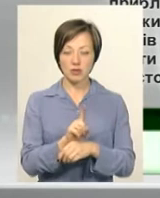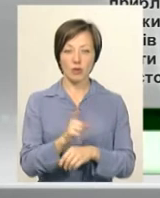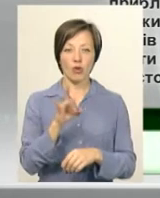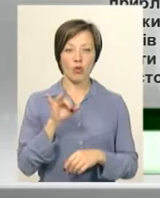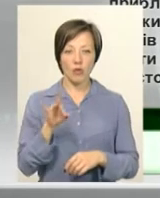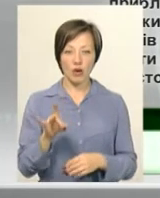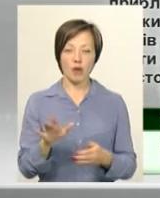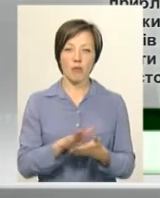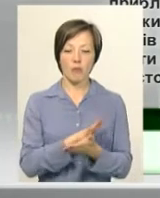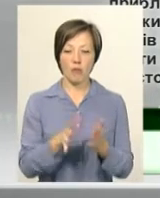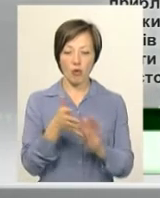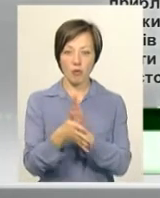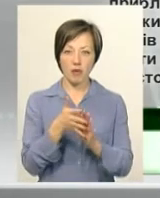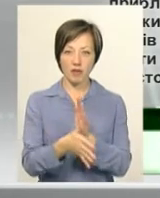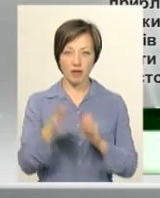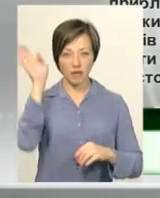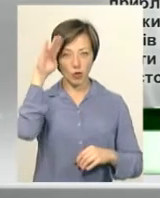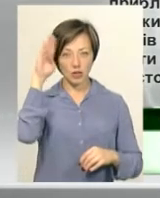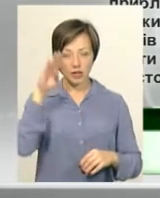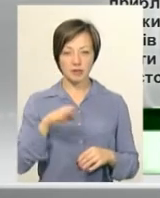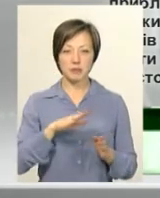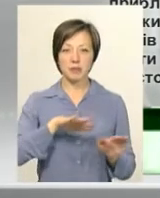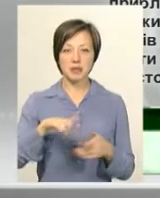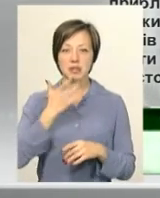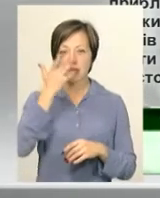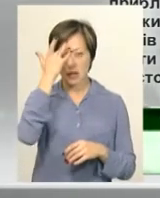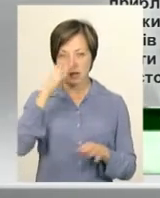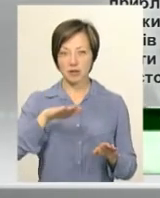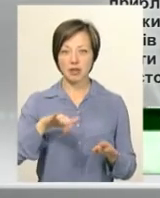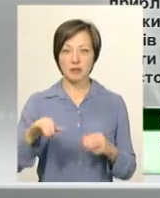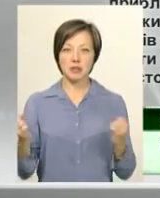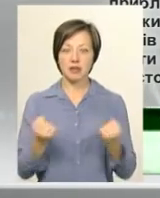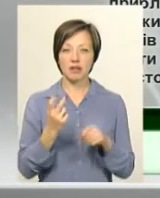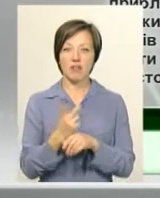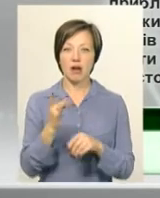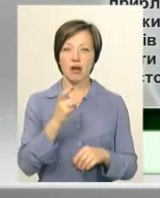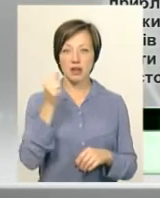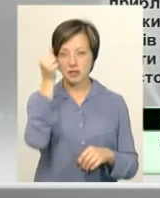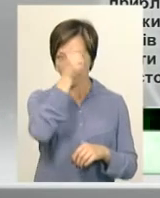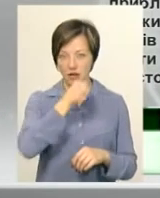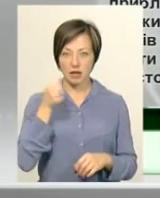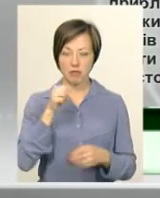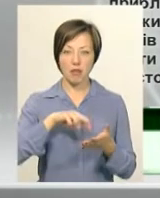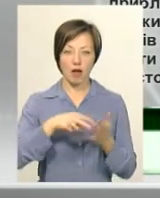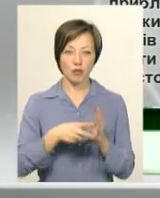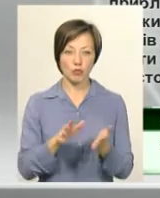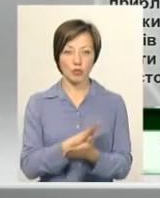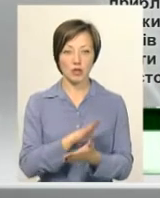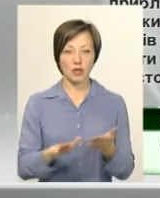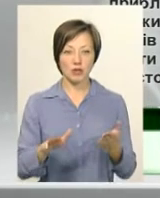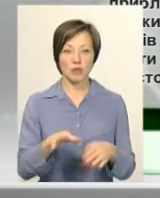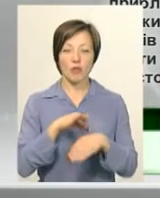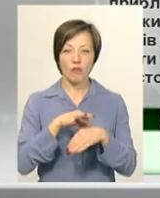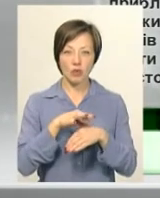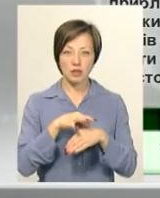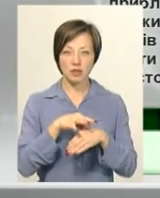санітарної промивки і дезінфекції води. Після літа і після зими. Два рази за віця планова промивка йде. Дезінфекція проводиться